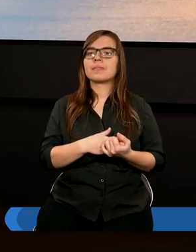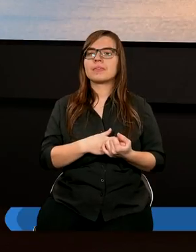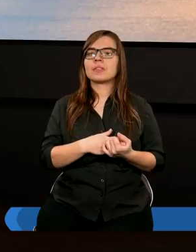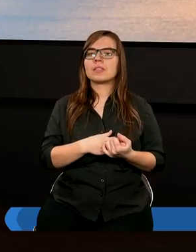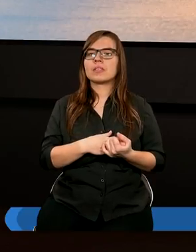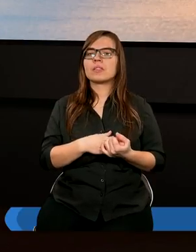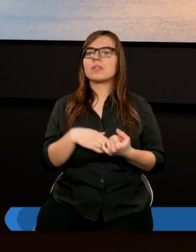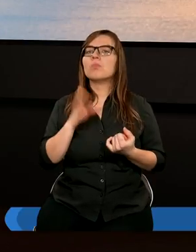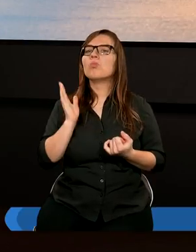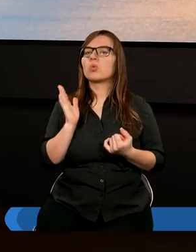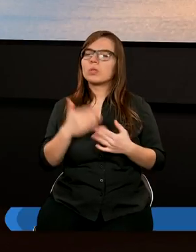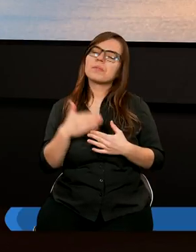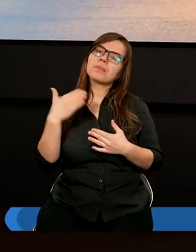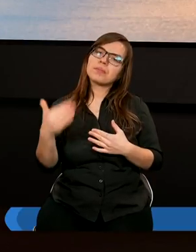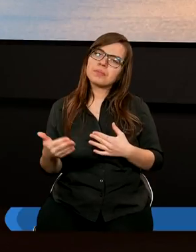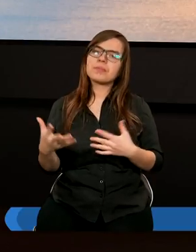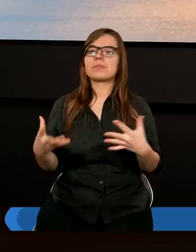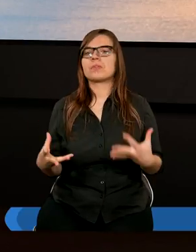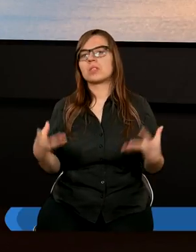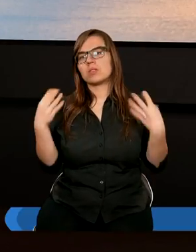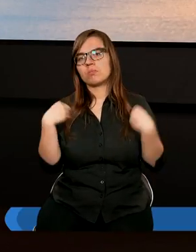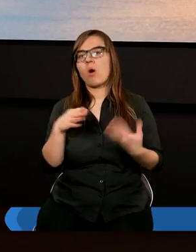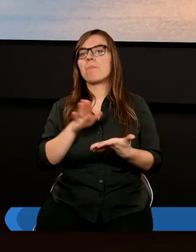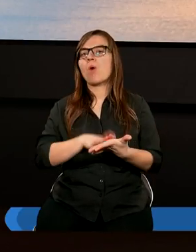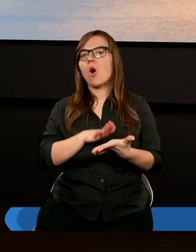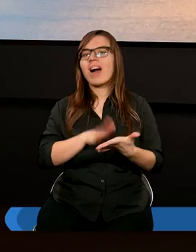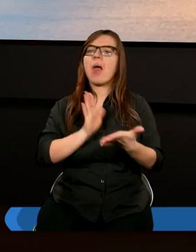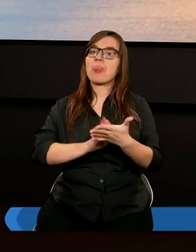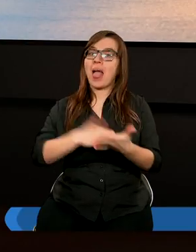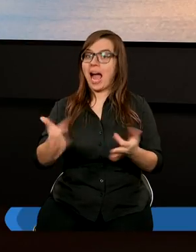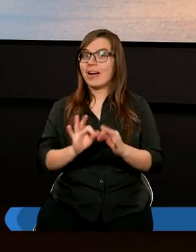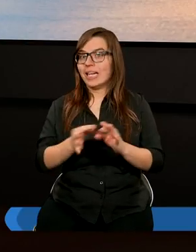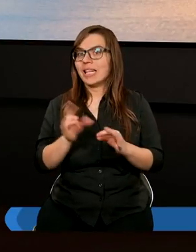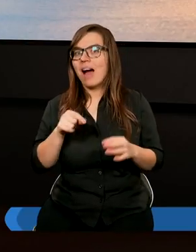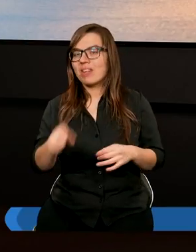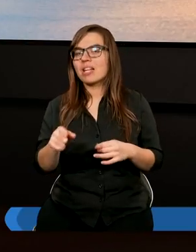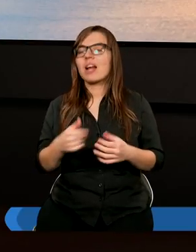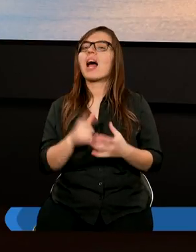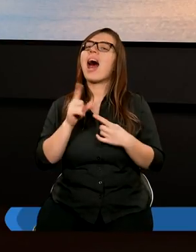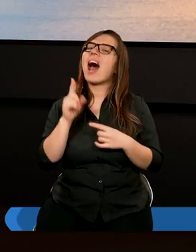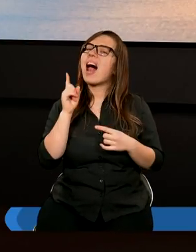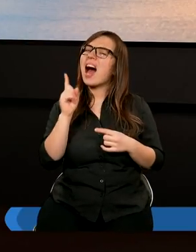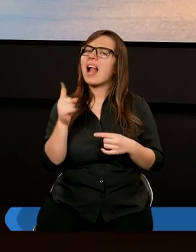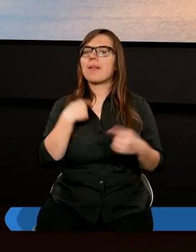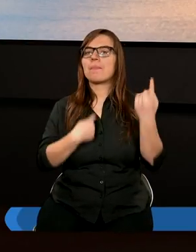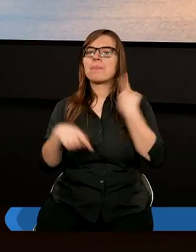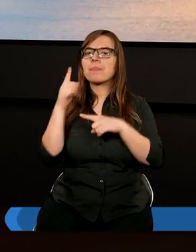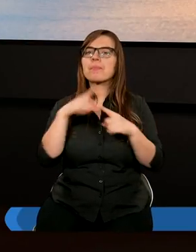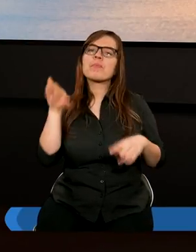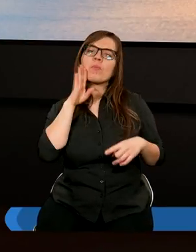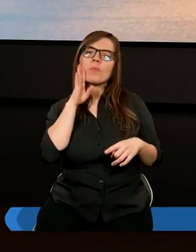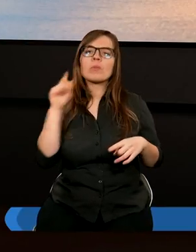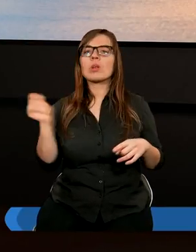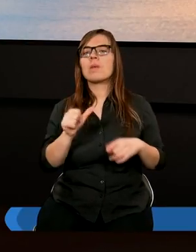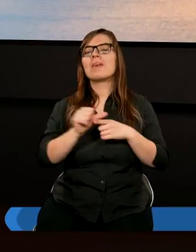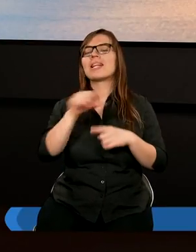I później otrzymałem pochwałę, nagrodę nawet za to. Ale myślę, że podobnie